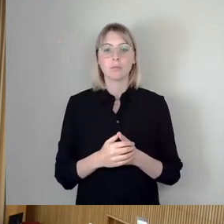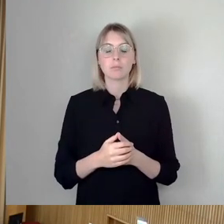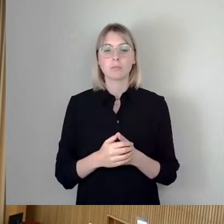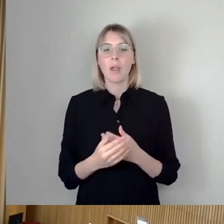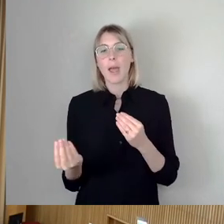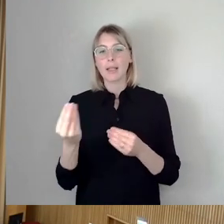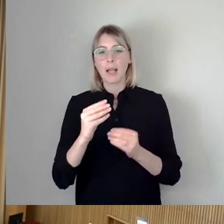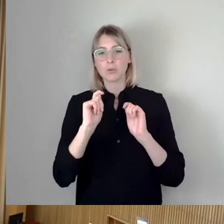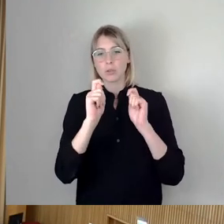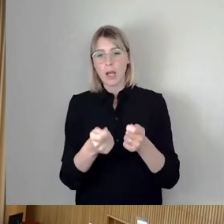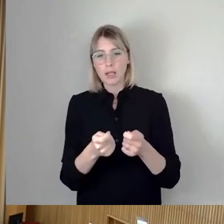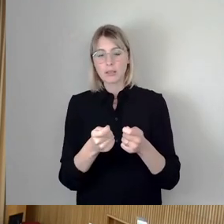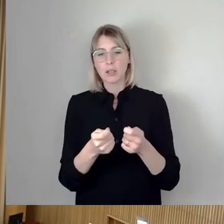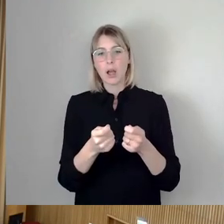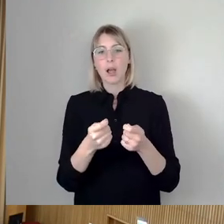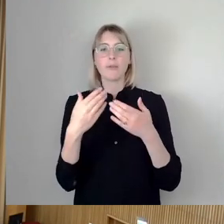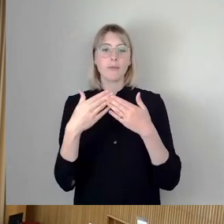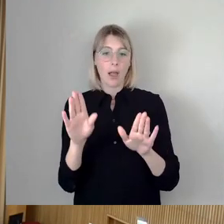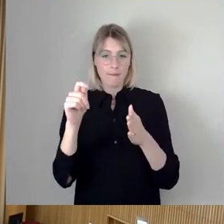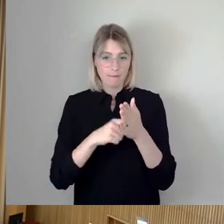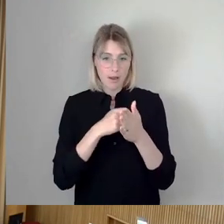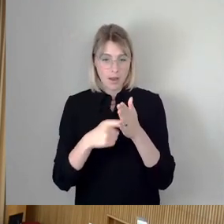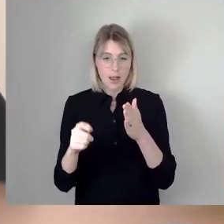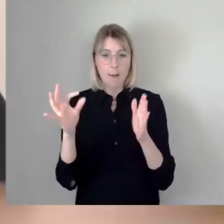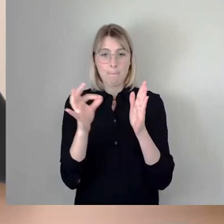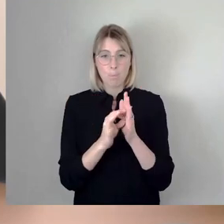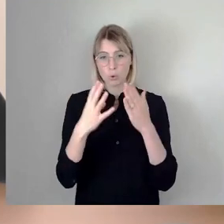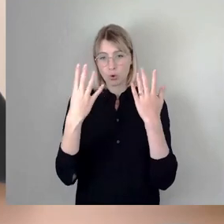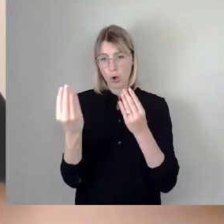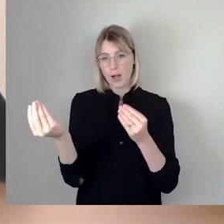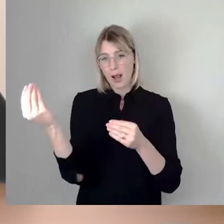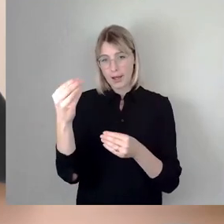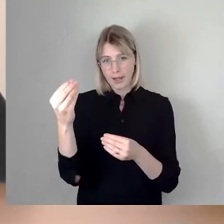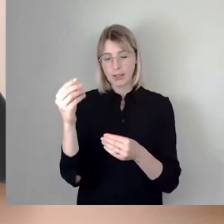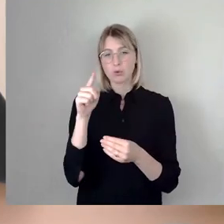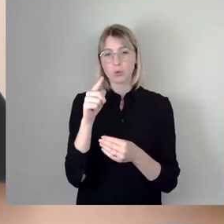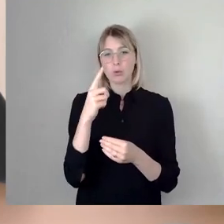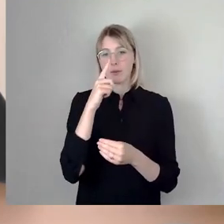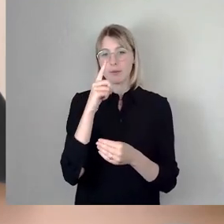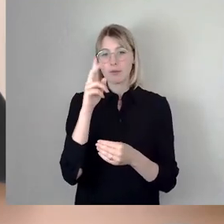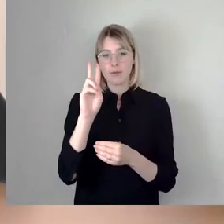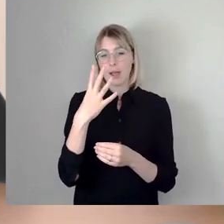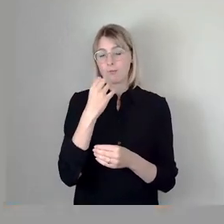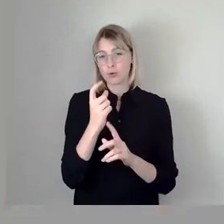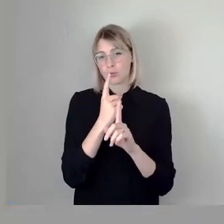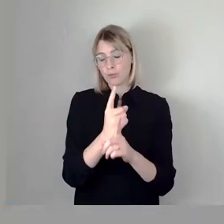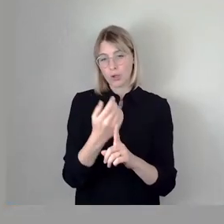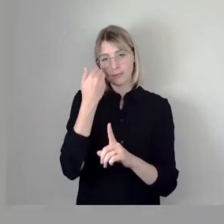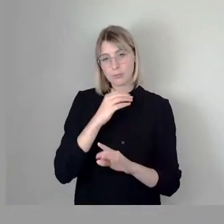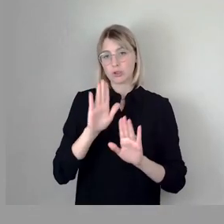der Freien Wähler, einen Punkt 9 zu ergänzen. Wer diesem folgen möchte, den bitte ich jetzt um Stimmzeichen.